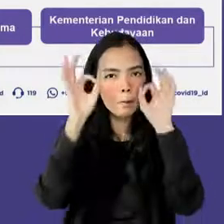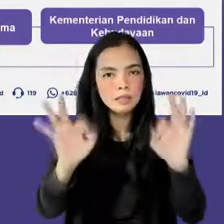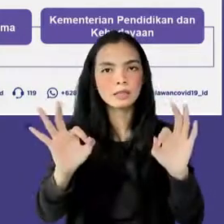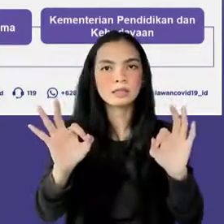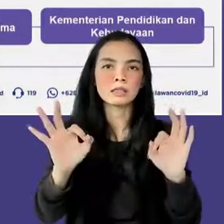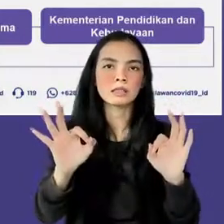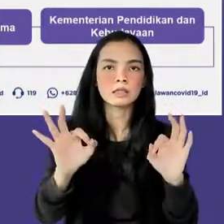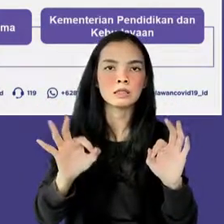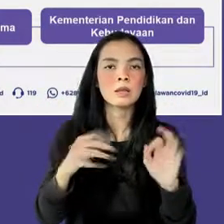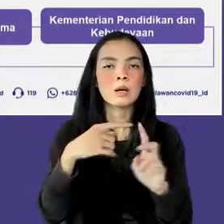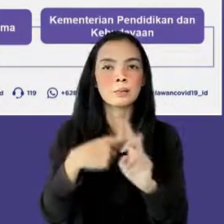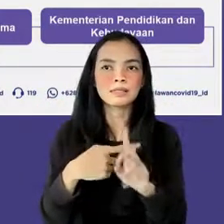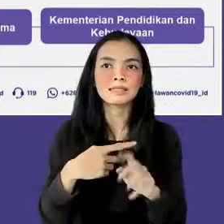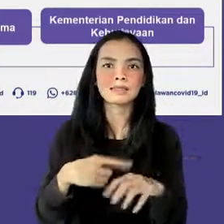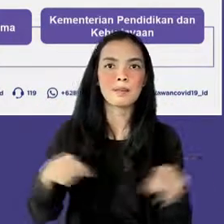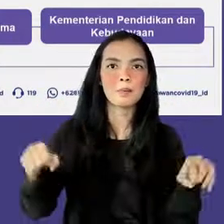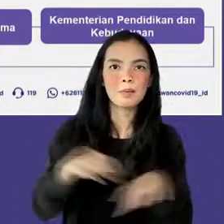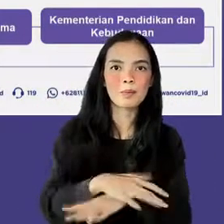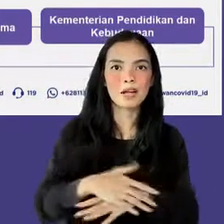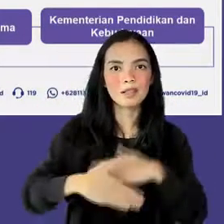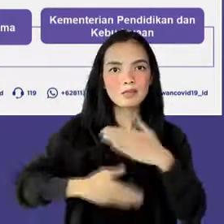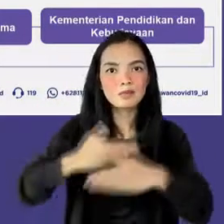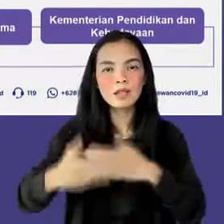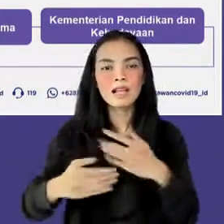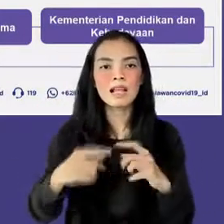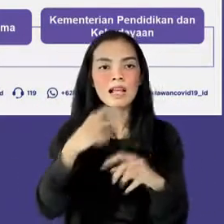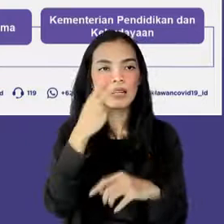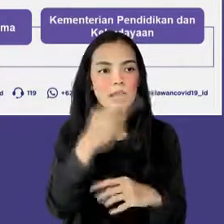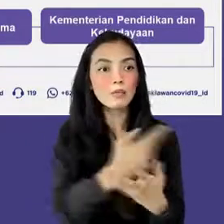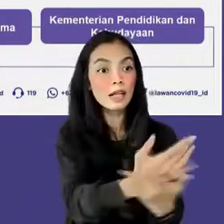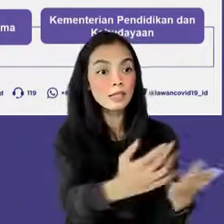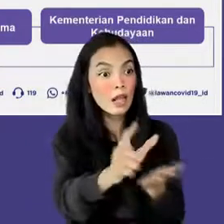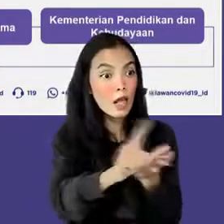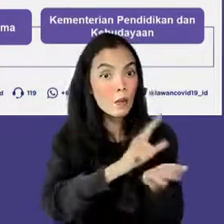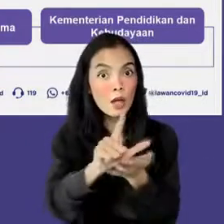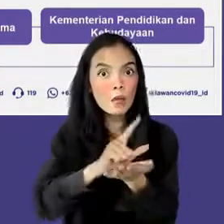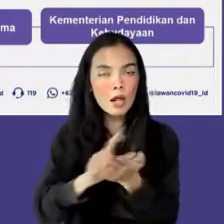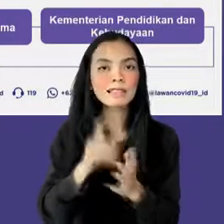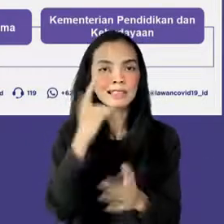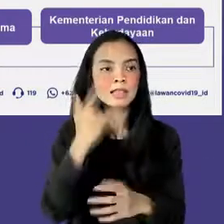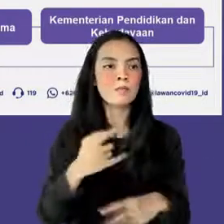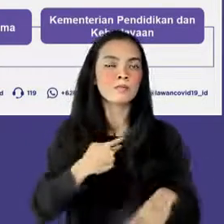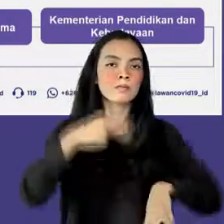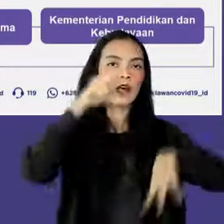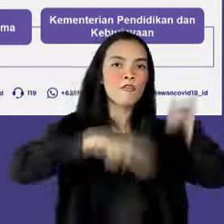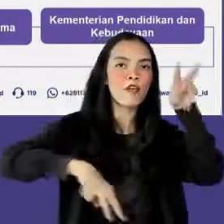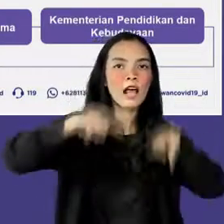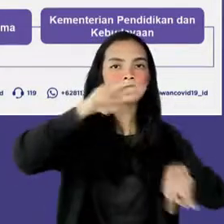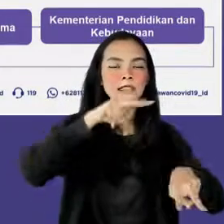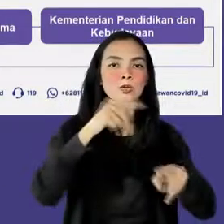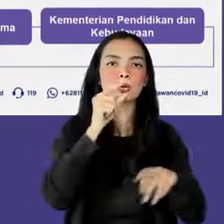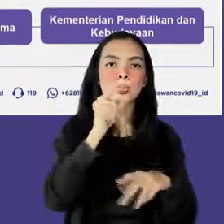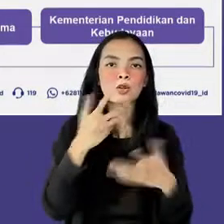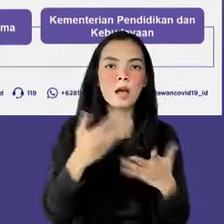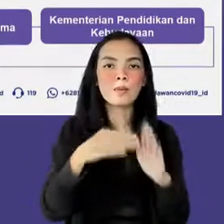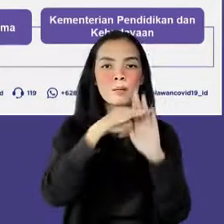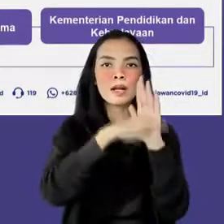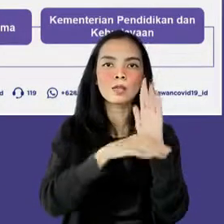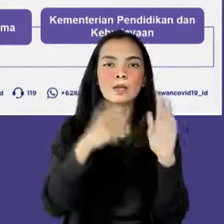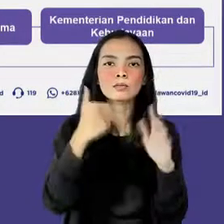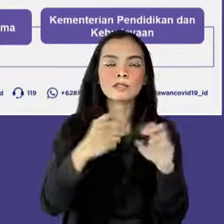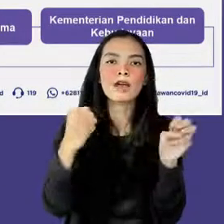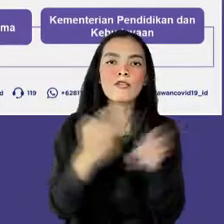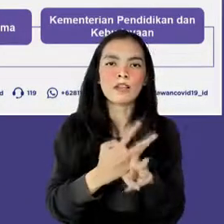di lapangan yang juga berasal dari laporan masyarakat terus dimonitor dan dievaluasi demi efektivitas kebijakan